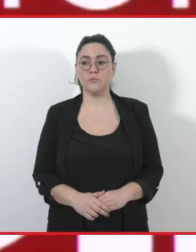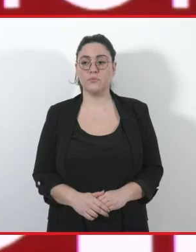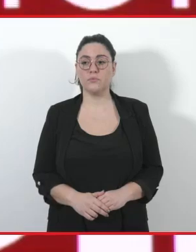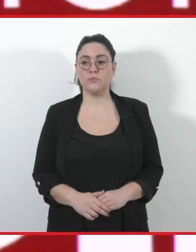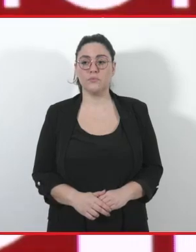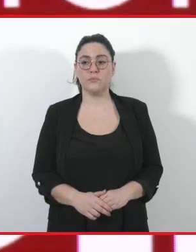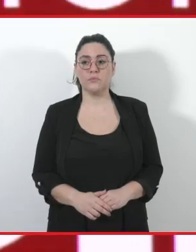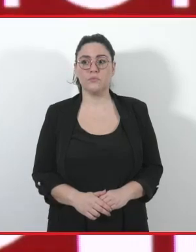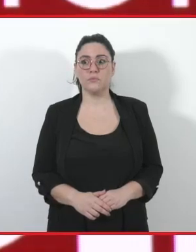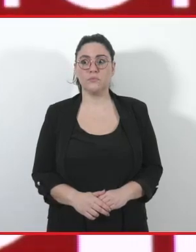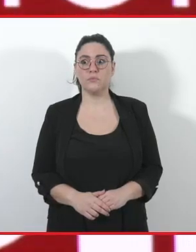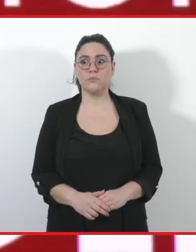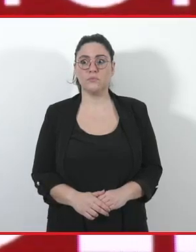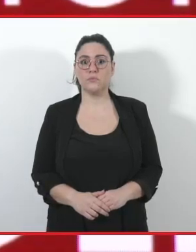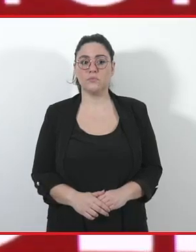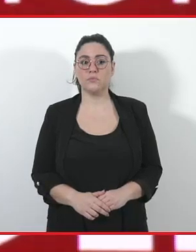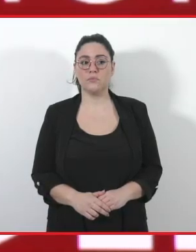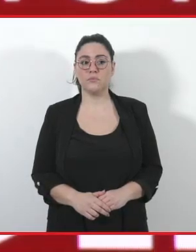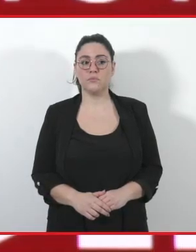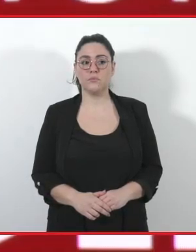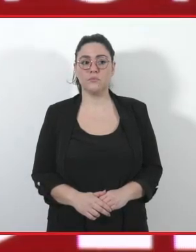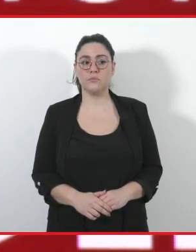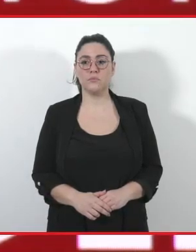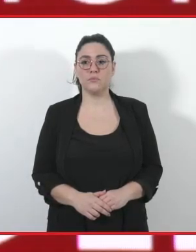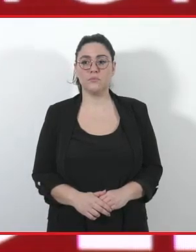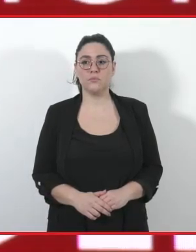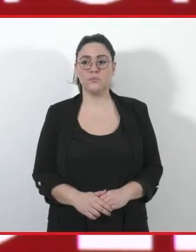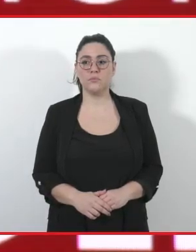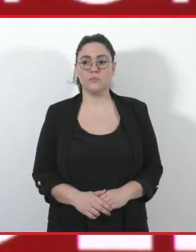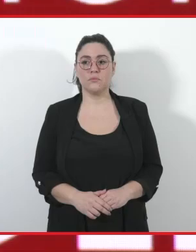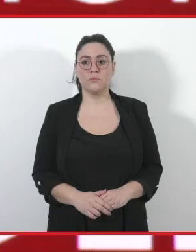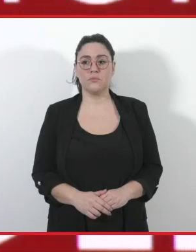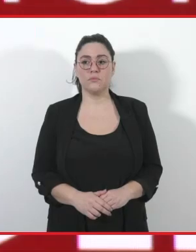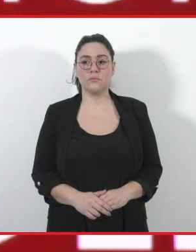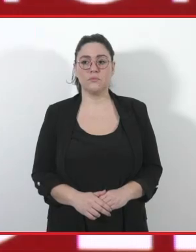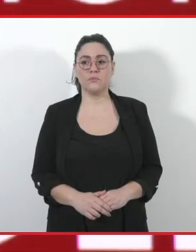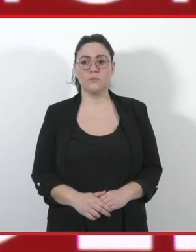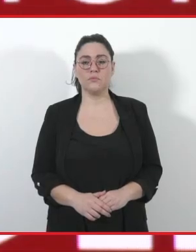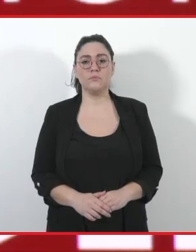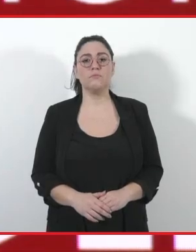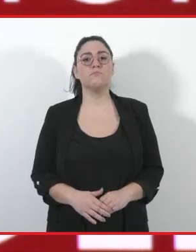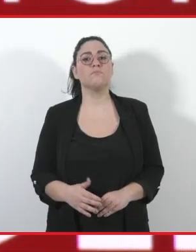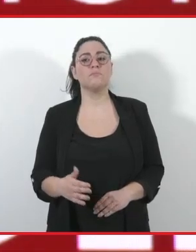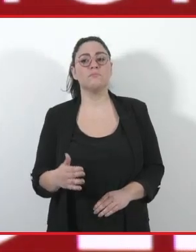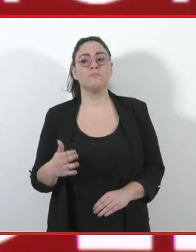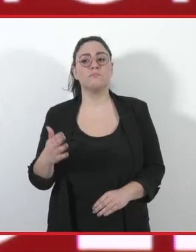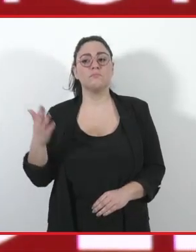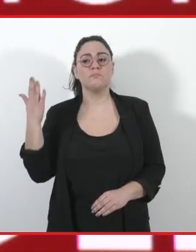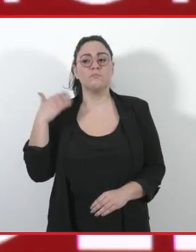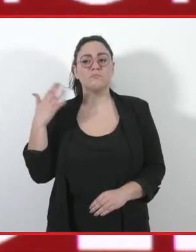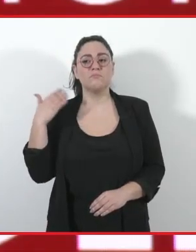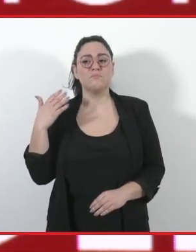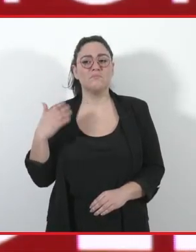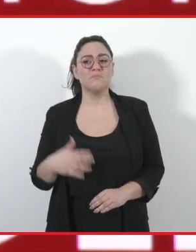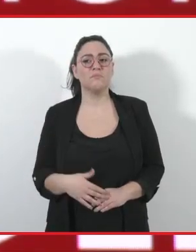Il 3 luglio di un anno fa, il distacco di un seracco a Punta Rocca ha provocato la morte di 11 escursionisti che salivano